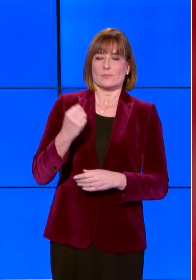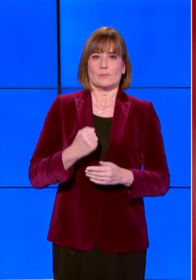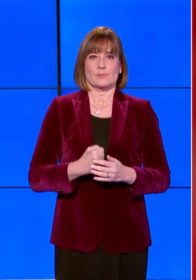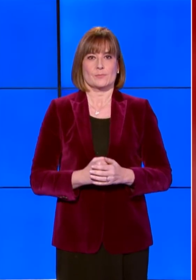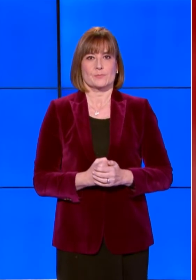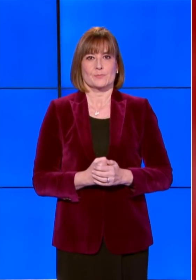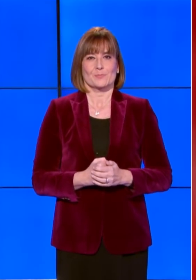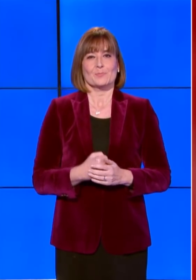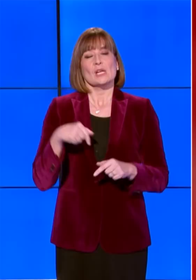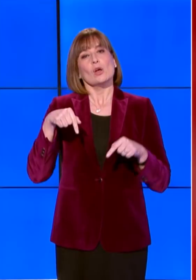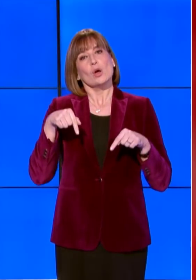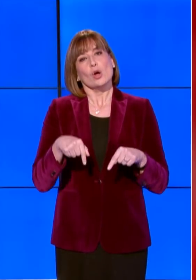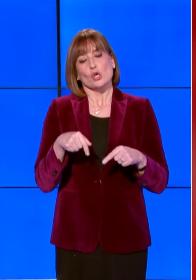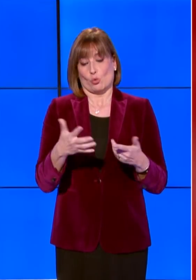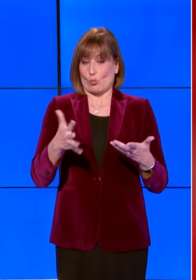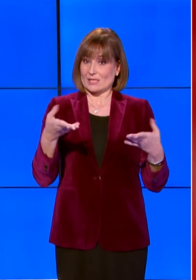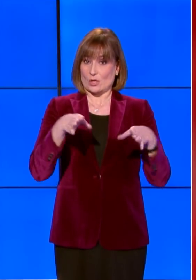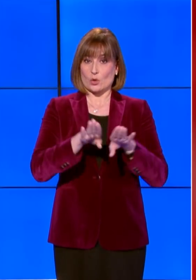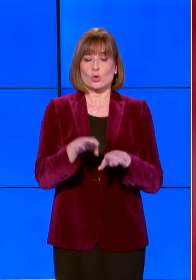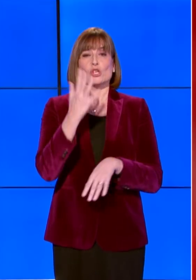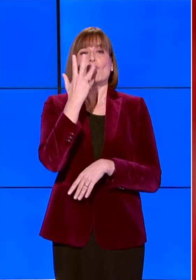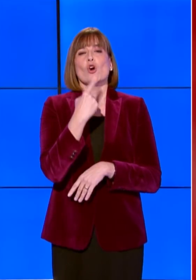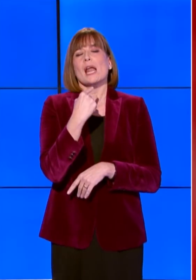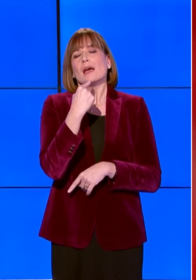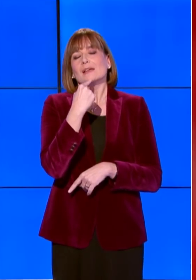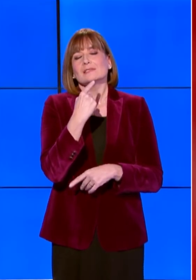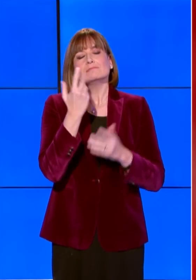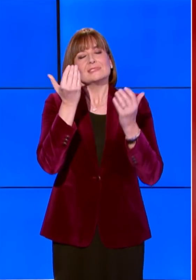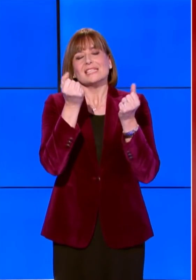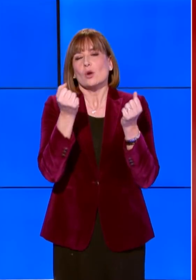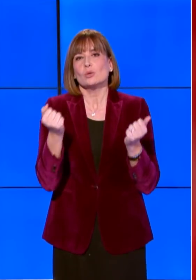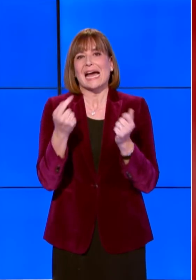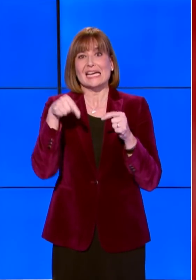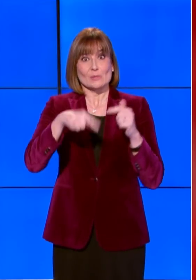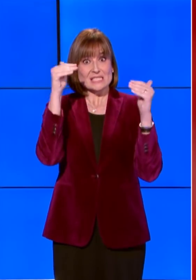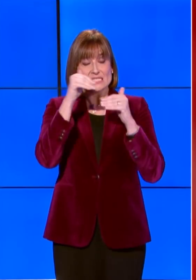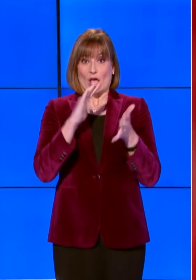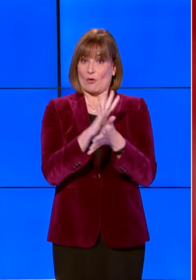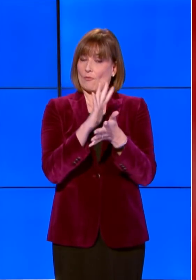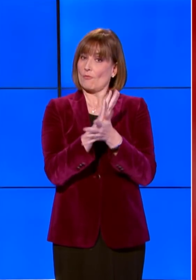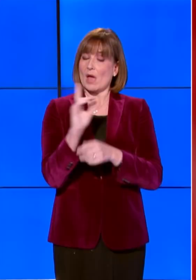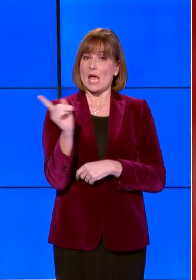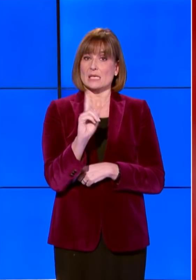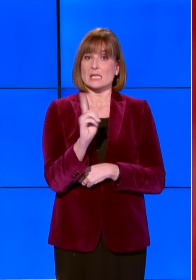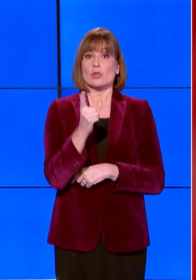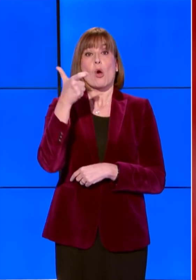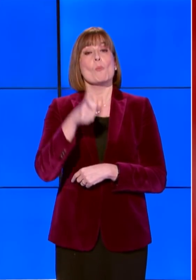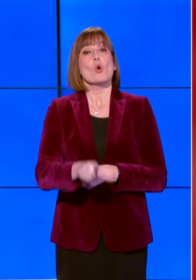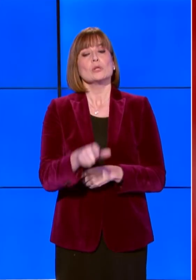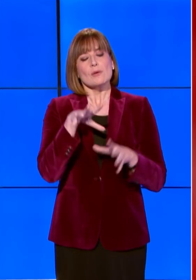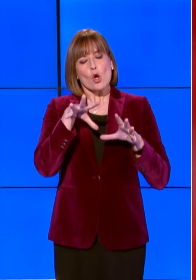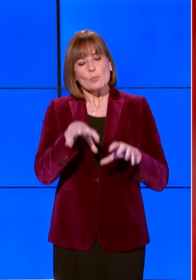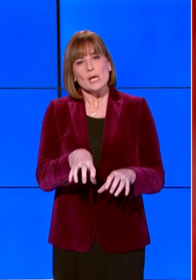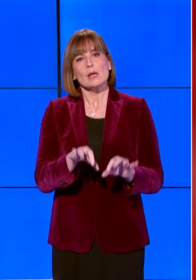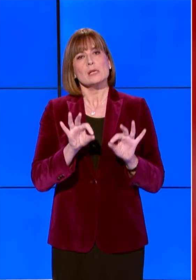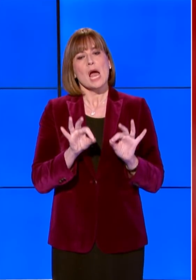Vorrei rivolgere in chiusura un saluto a quanti questa sera non stanno festeggiando perché impegnati ad